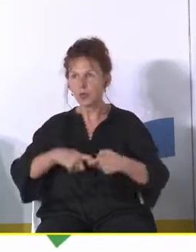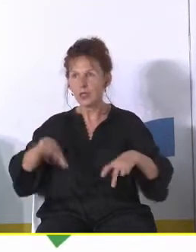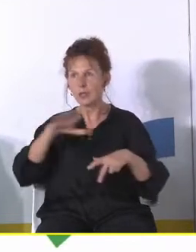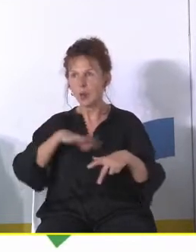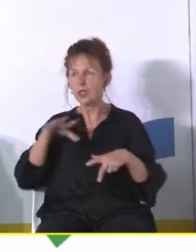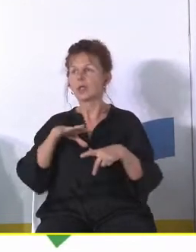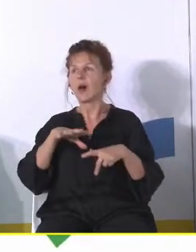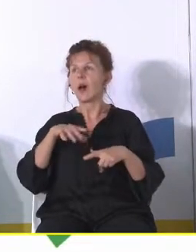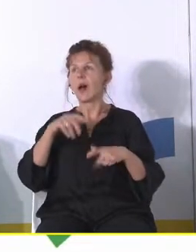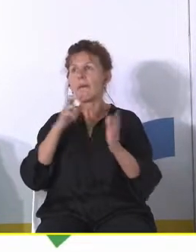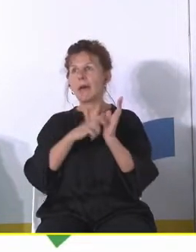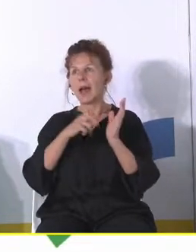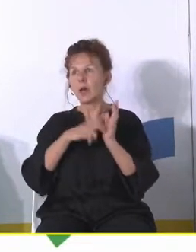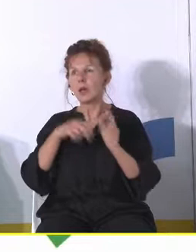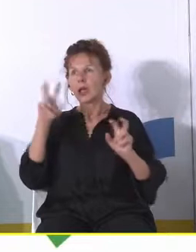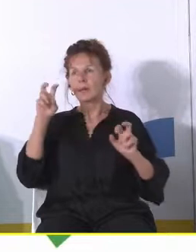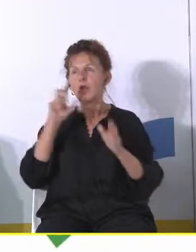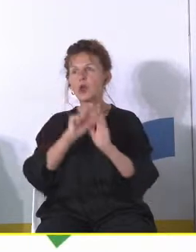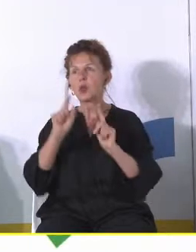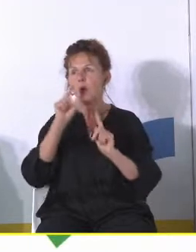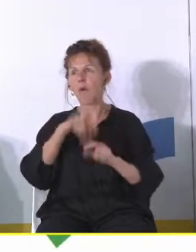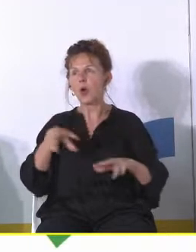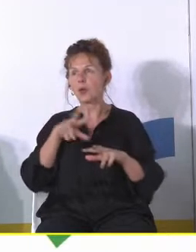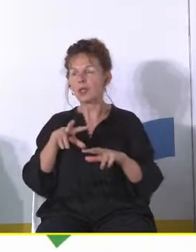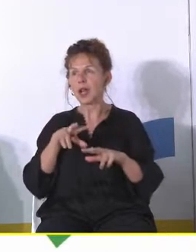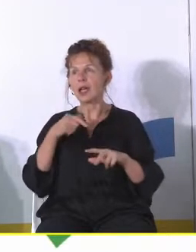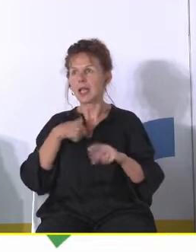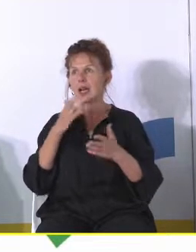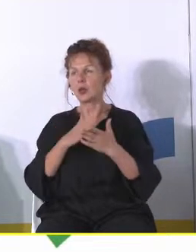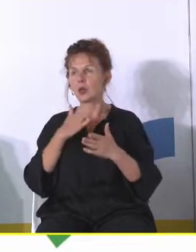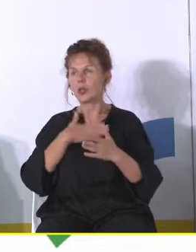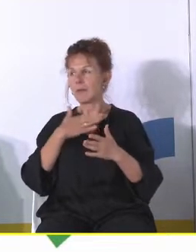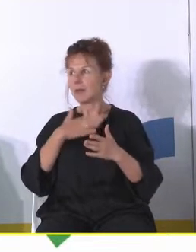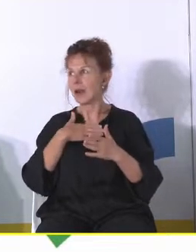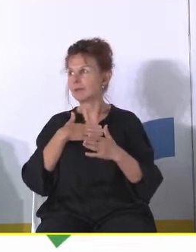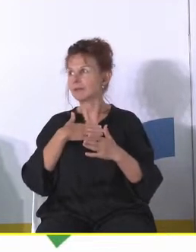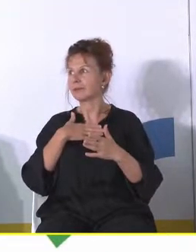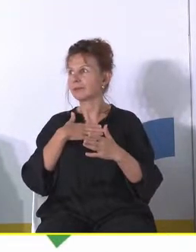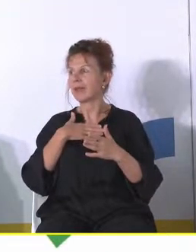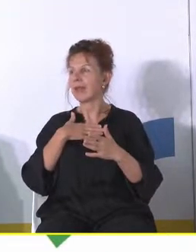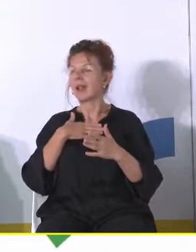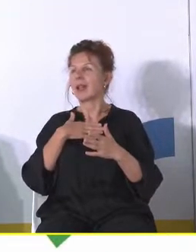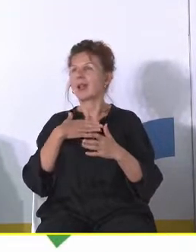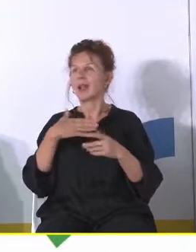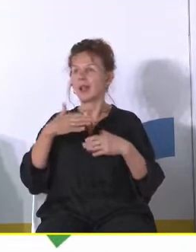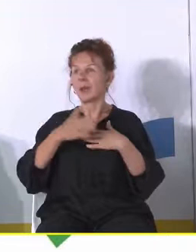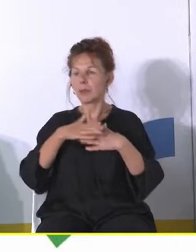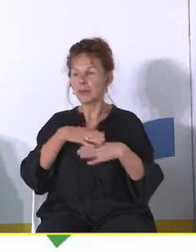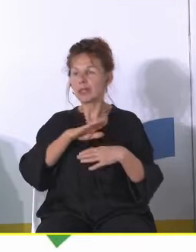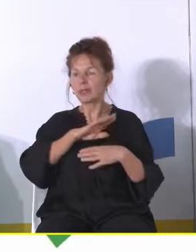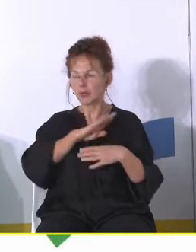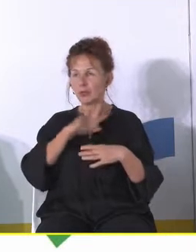rodzina słowo rodzina proszę państwa no ja już mam cmentarny blond na głowie więc za chwilę będę tym